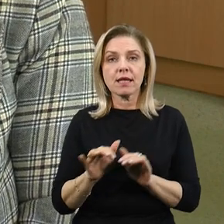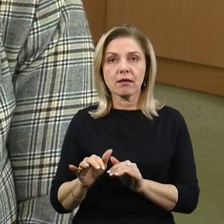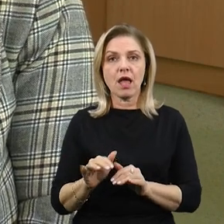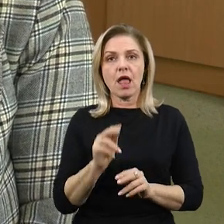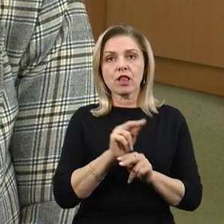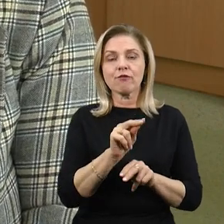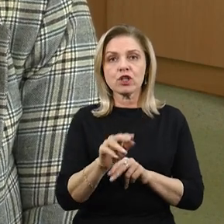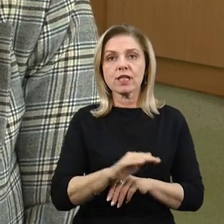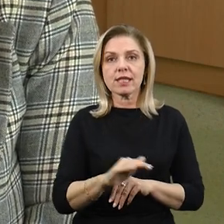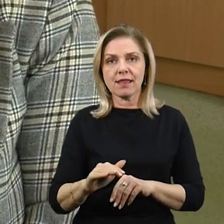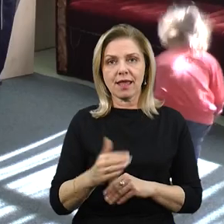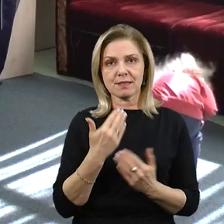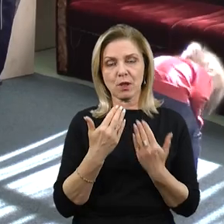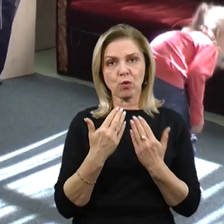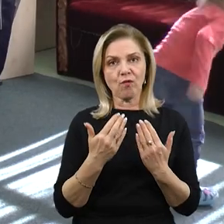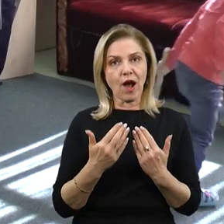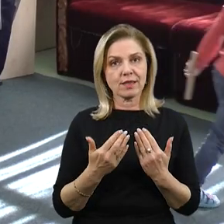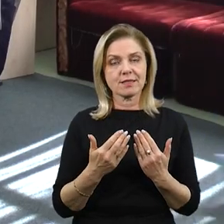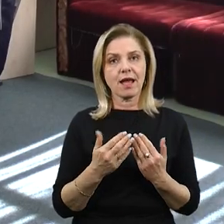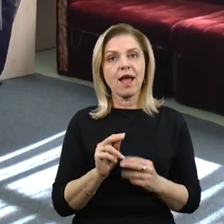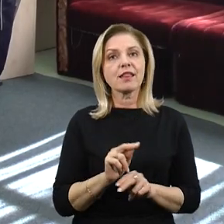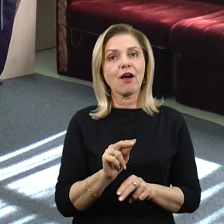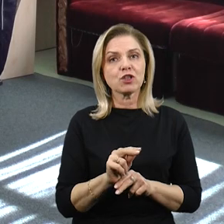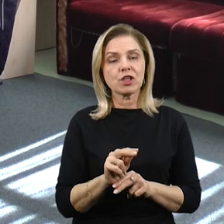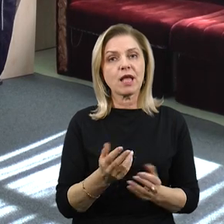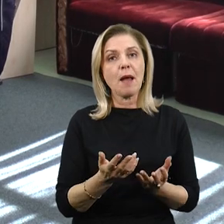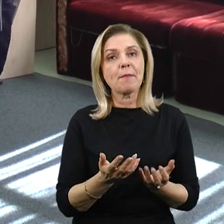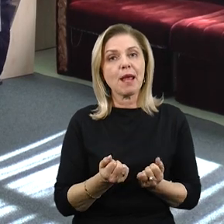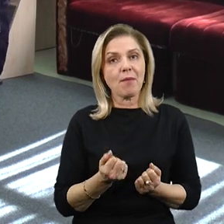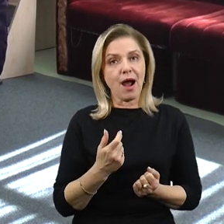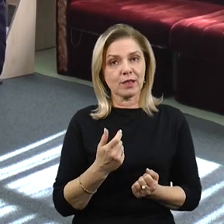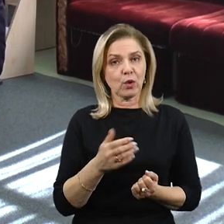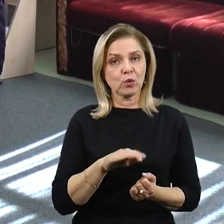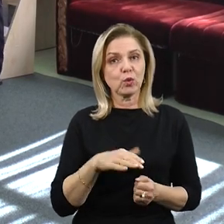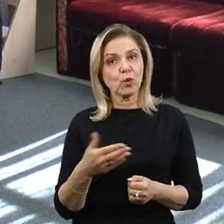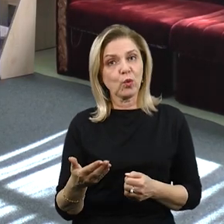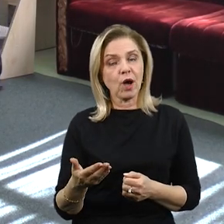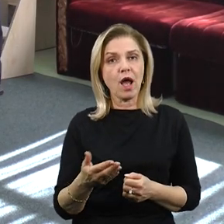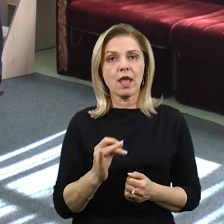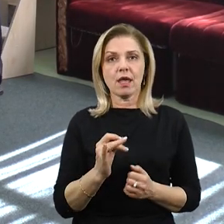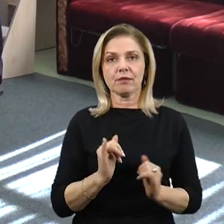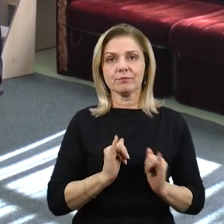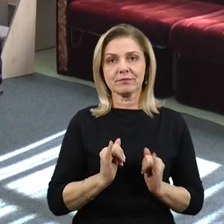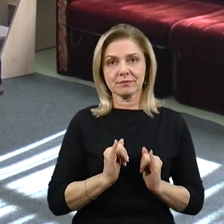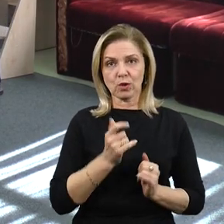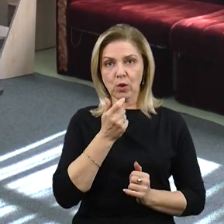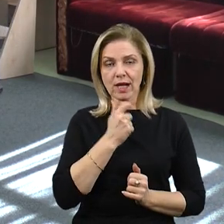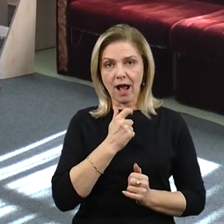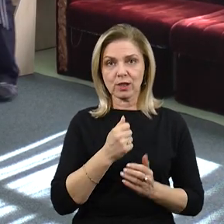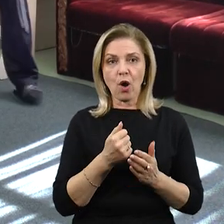дітей спілкуватися, навчити приймати один одного, відноситись толерантно один до одного.